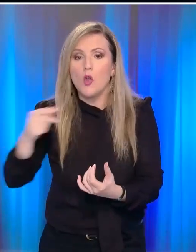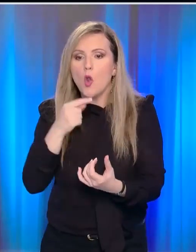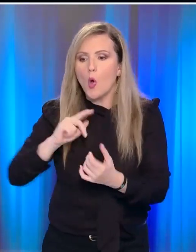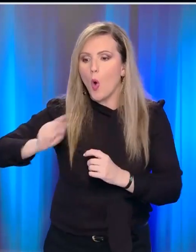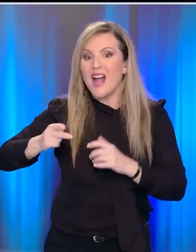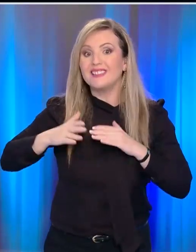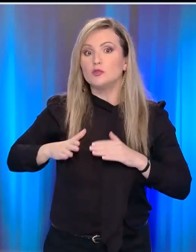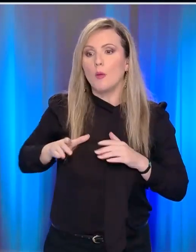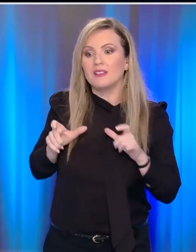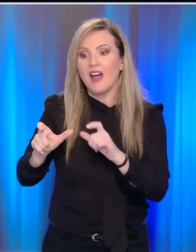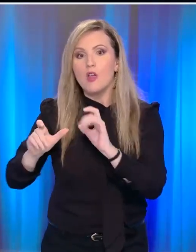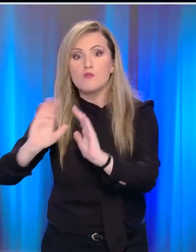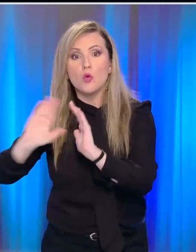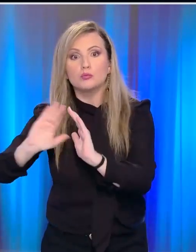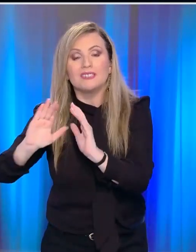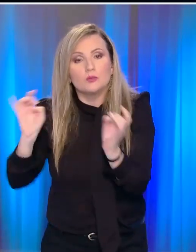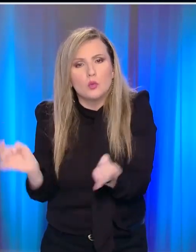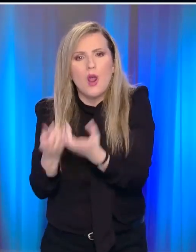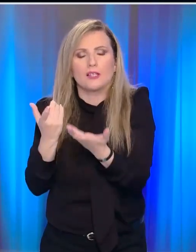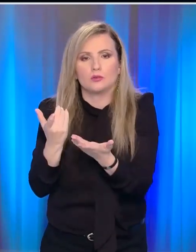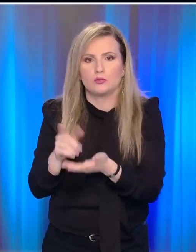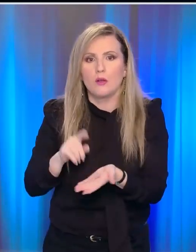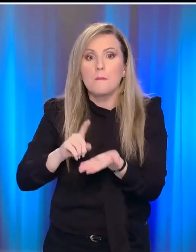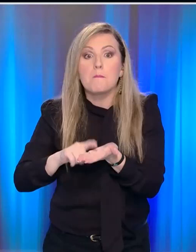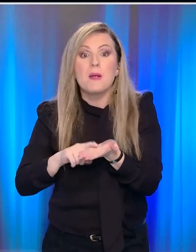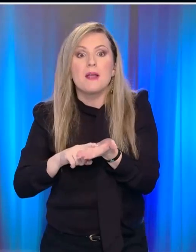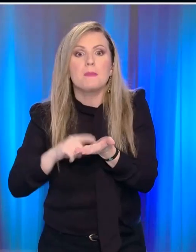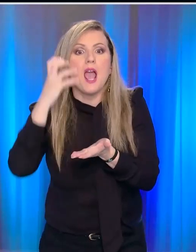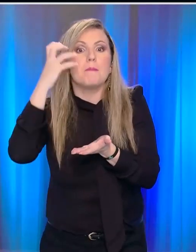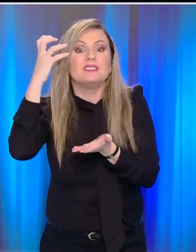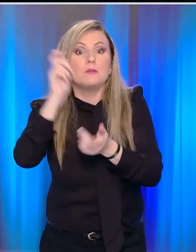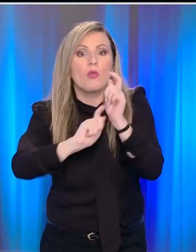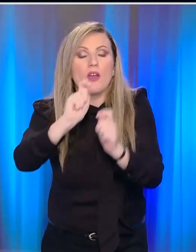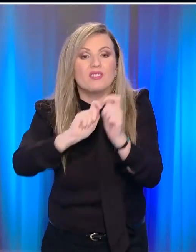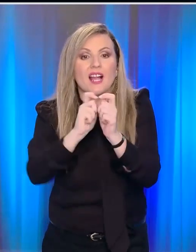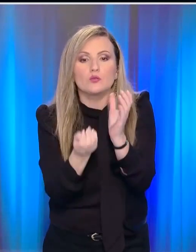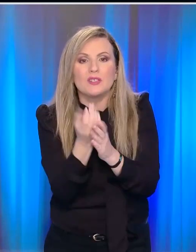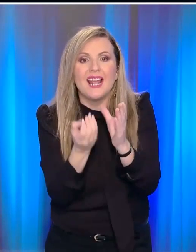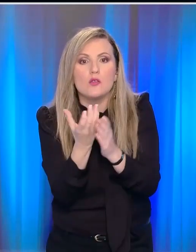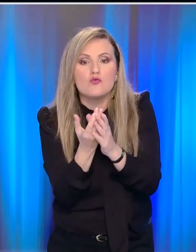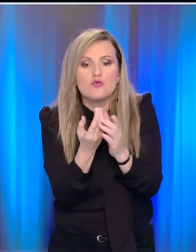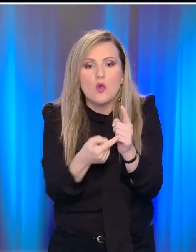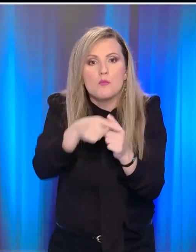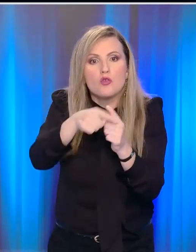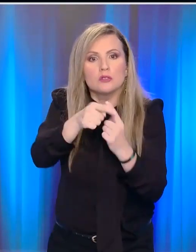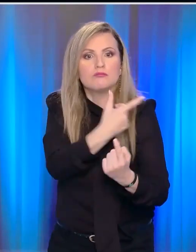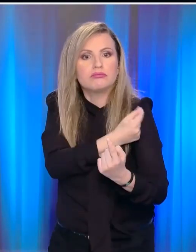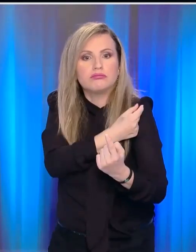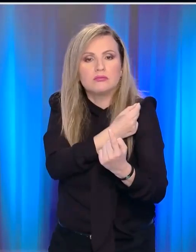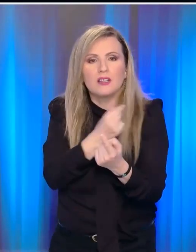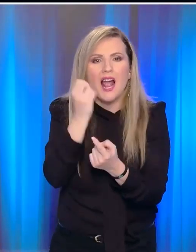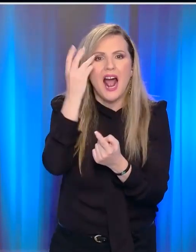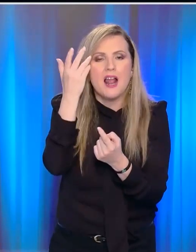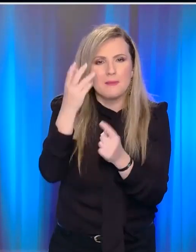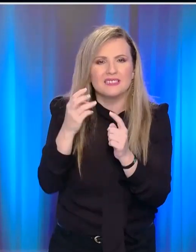σώματα στον οργανισμό. Να φτιάξουν επικαιροποιημένες μορφές εμβολίων, αναμνηστικές δόσεις